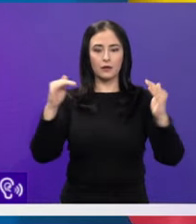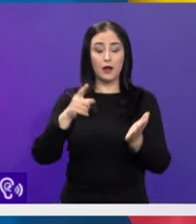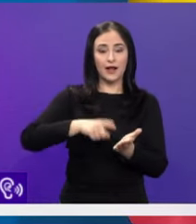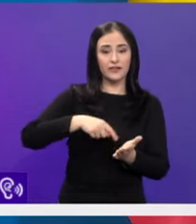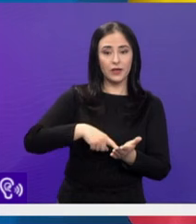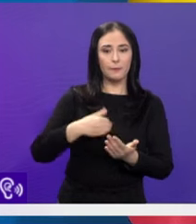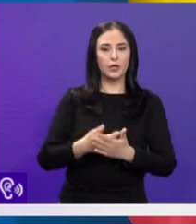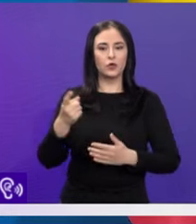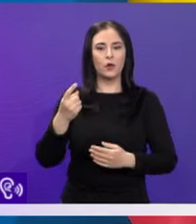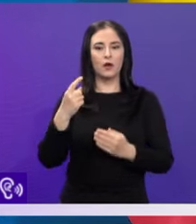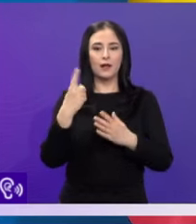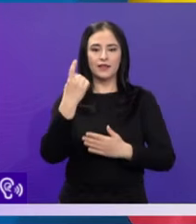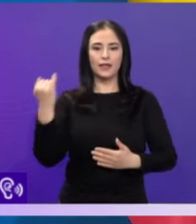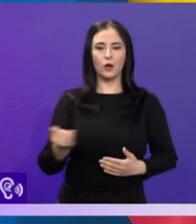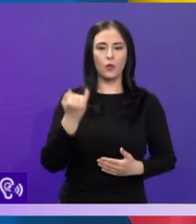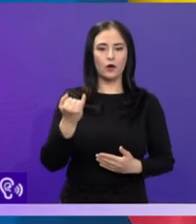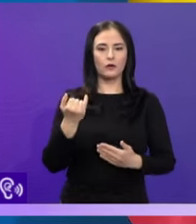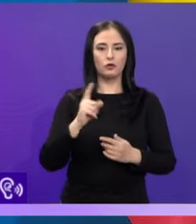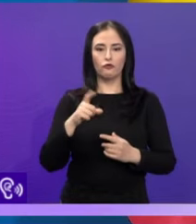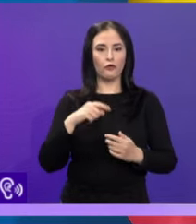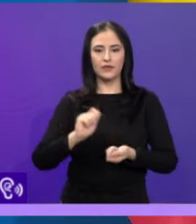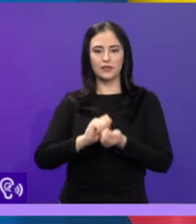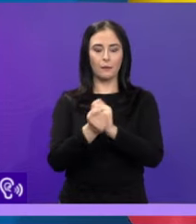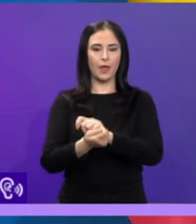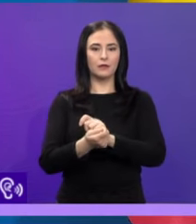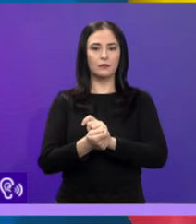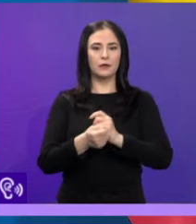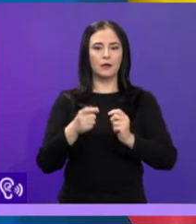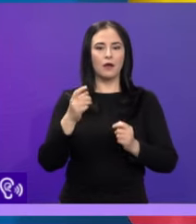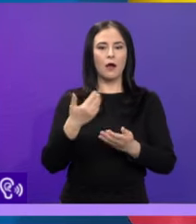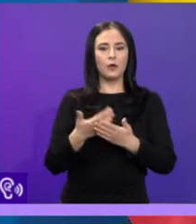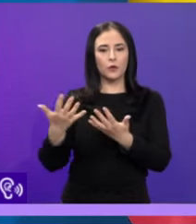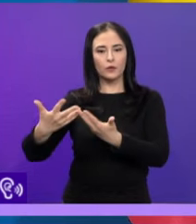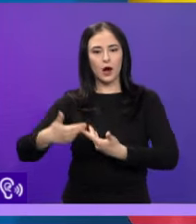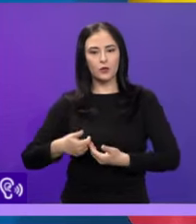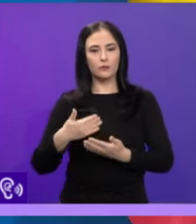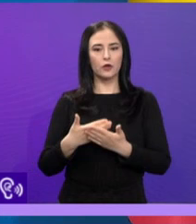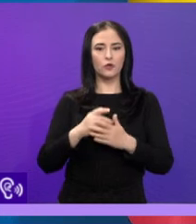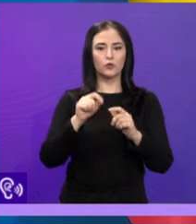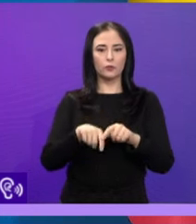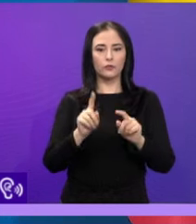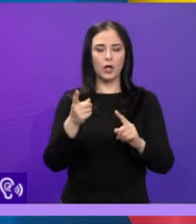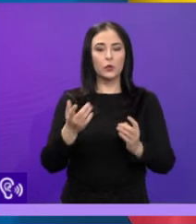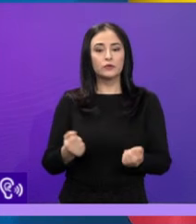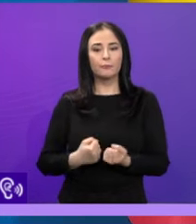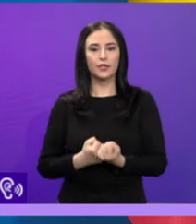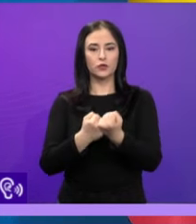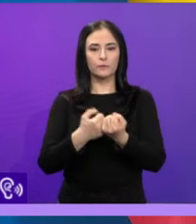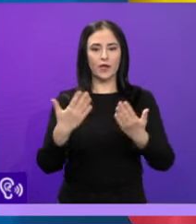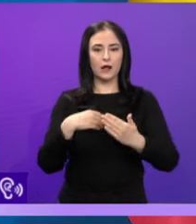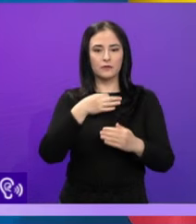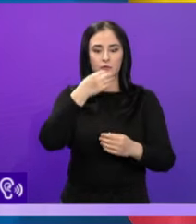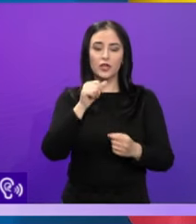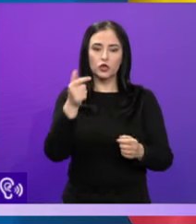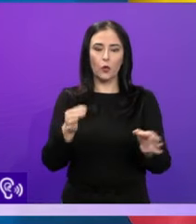sau salarii de la 1 ianuarie nu vor fi luate în calcul la stabilirea acestor forme de sprijin. Fără această